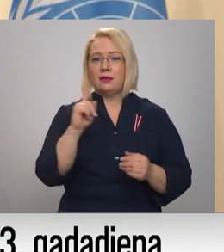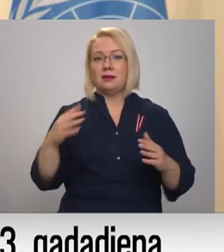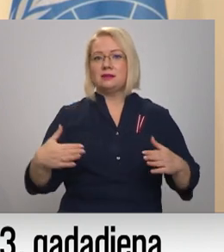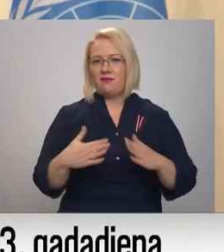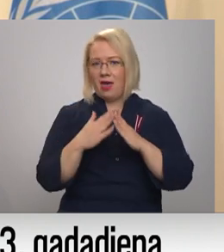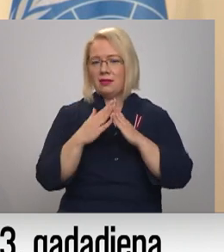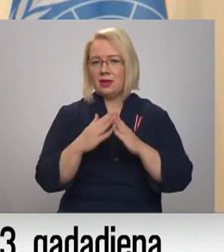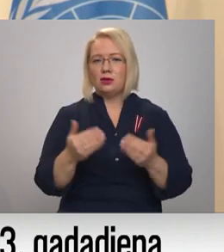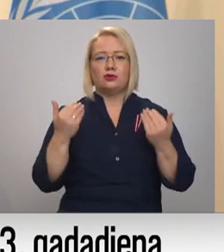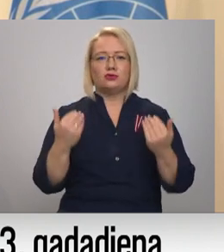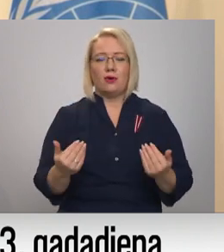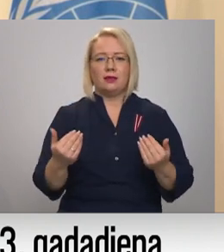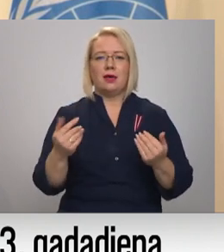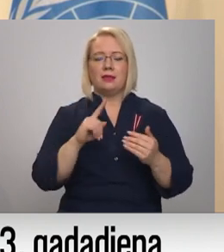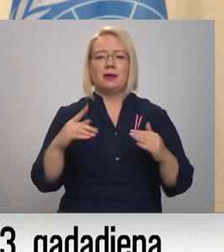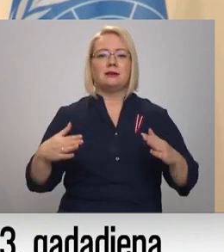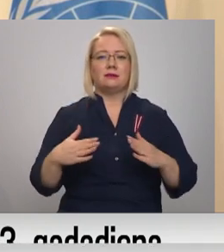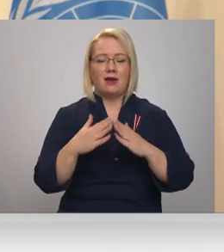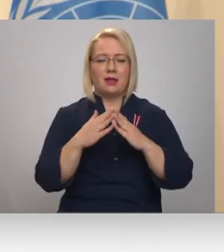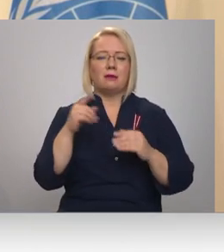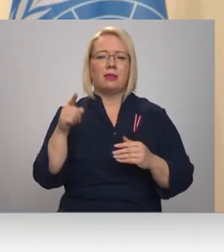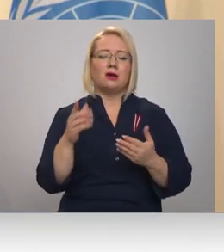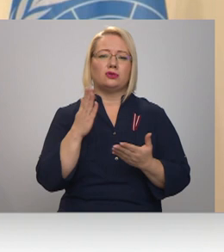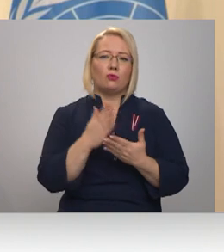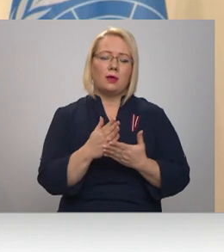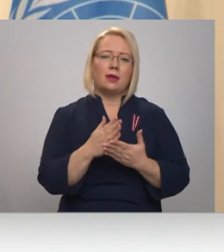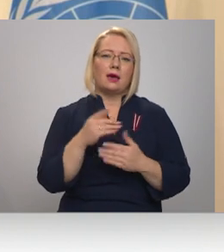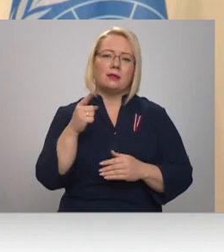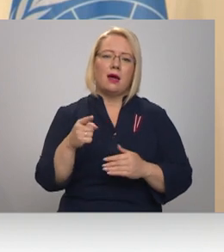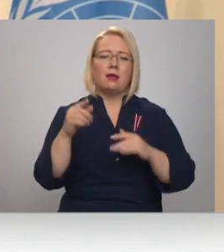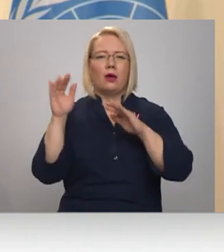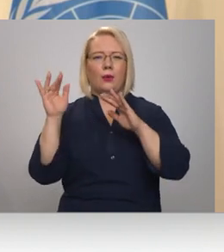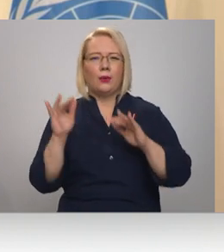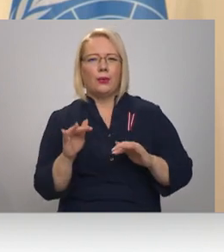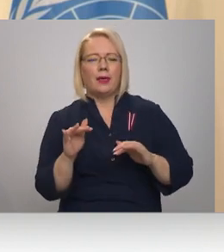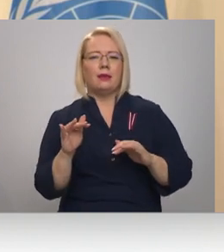šodien ir svētais svētks. Kaut gan tas notiek rudeni,